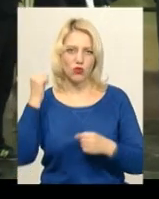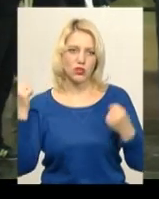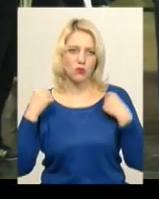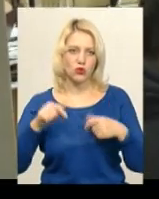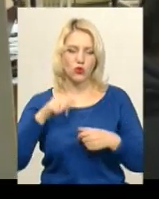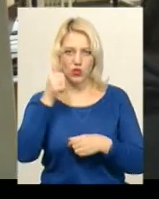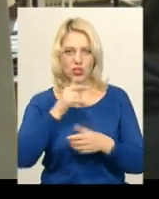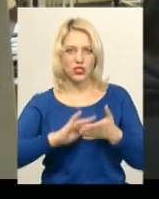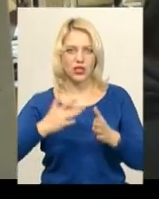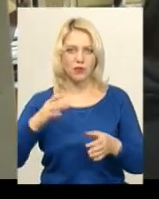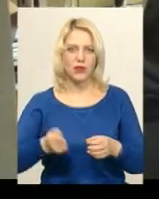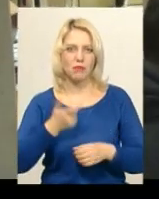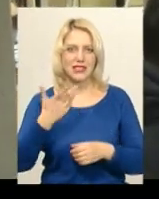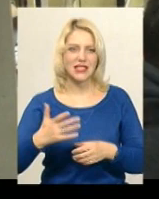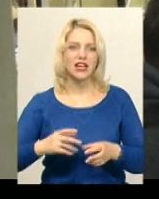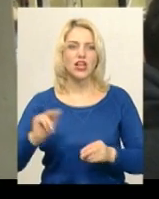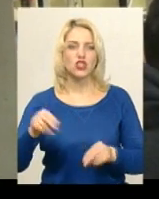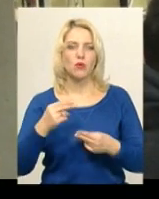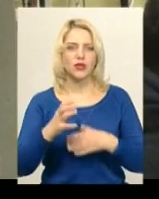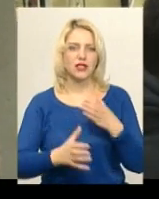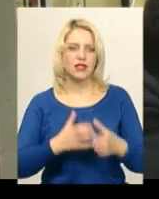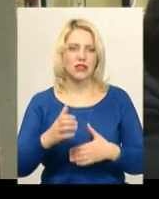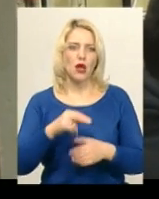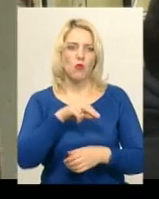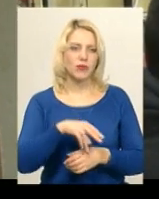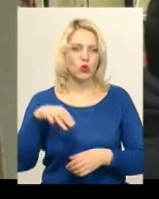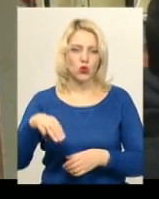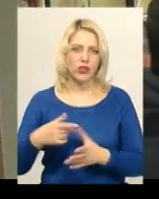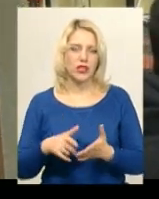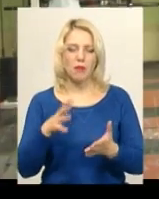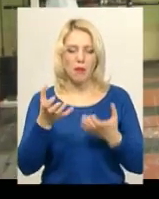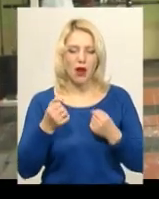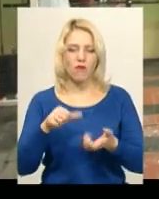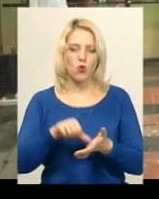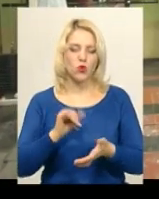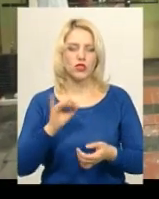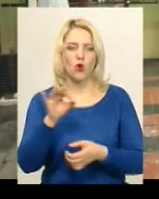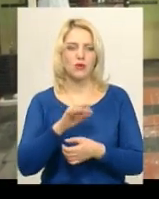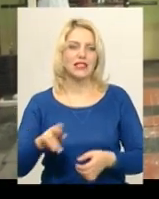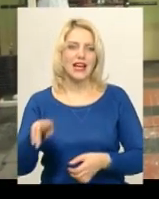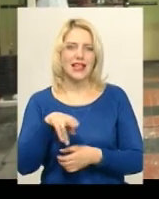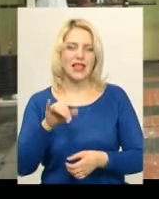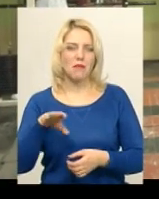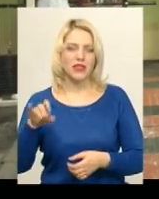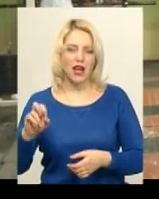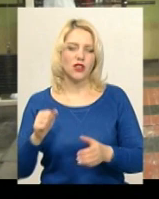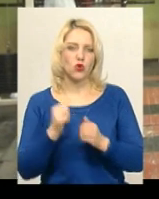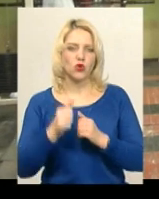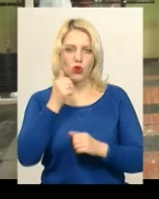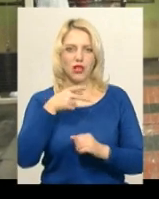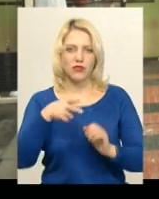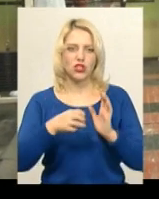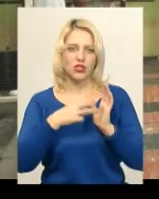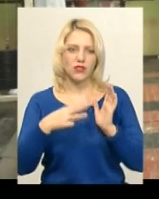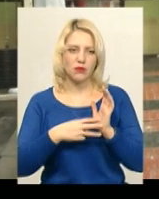цьогорічний срібний призер Чемпіонату світу Полміра Квіквінія каже, брав участь в обласних динаміадах кожного року. А в 2018-му